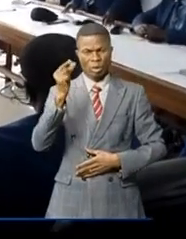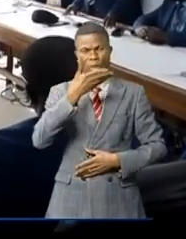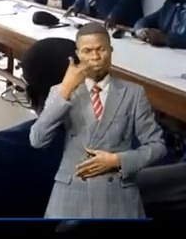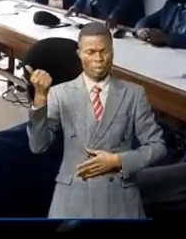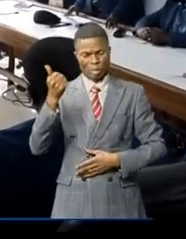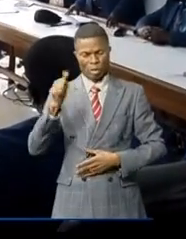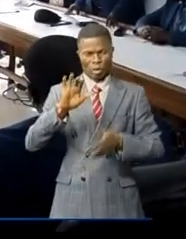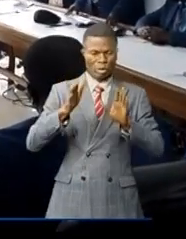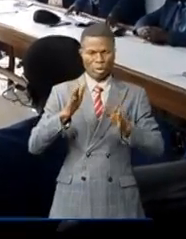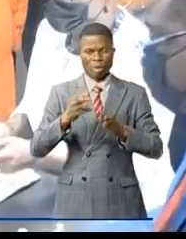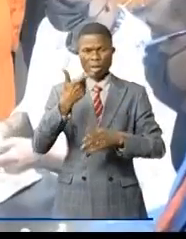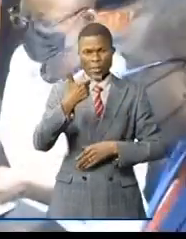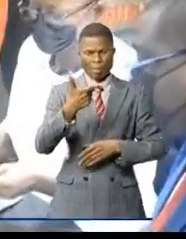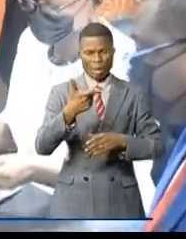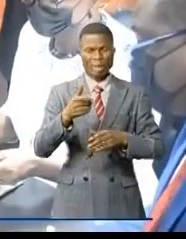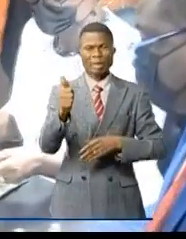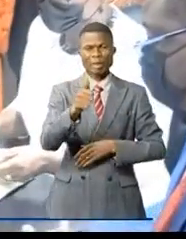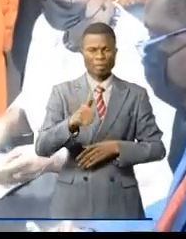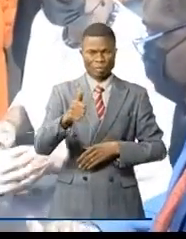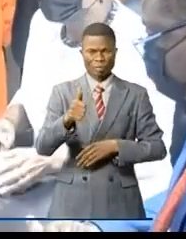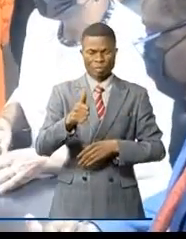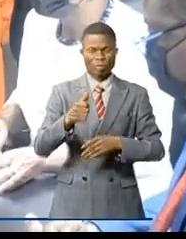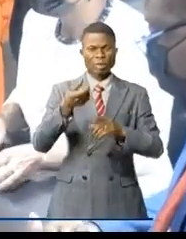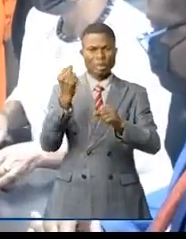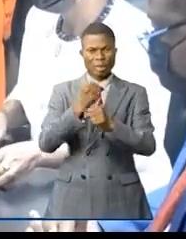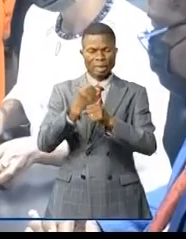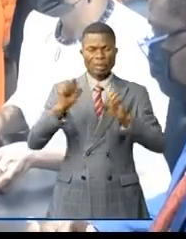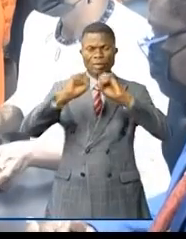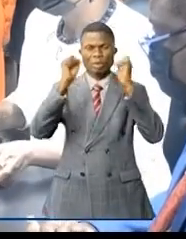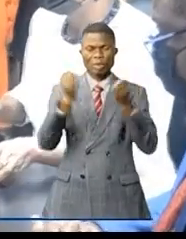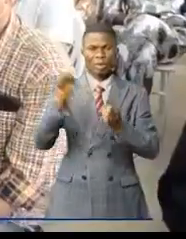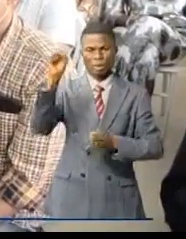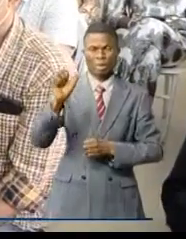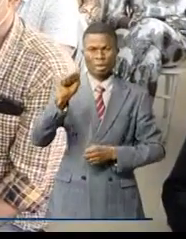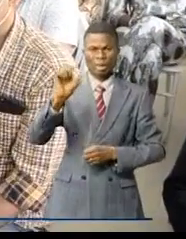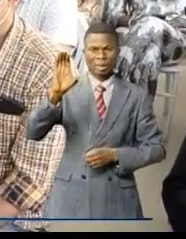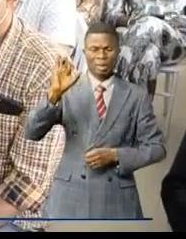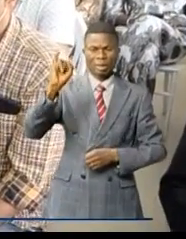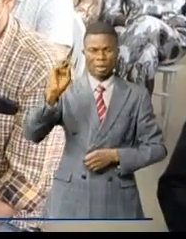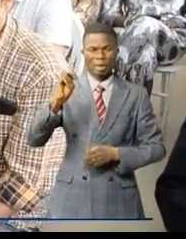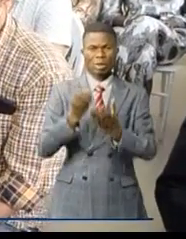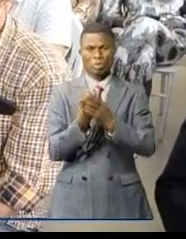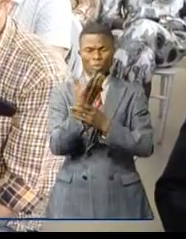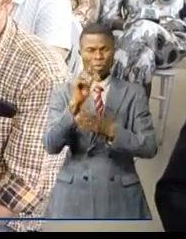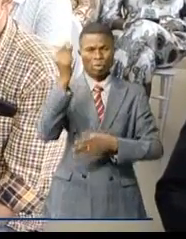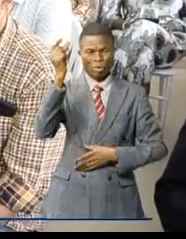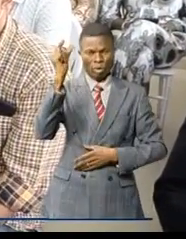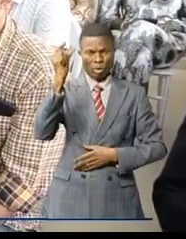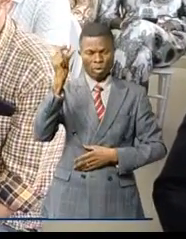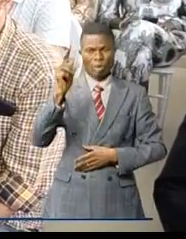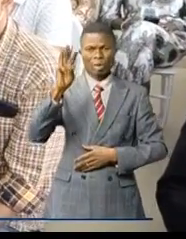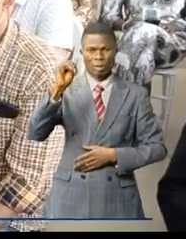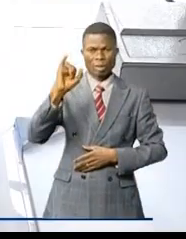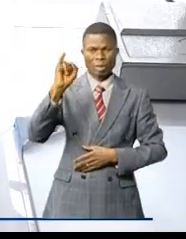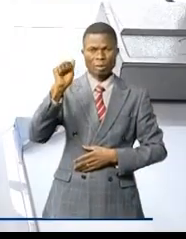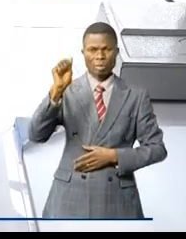semi-précieuses ce mardi. Cet Tender est le fruit du laberre de la société Sassim, productrice des matières précieuses à Myabi,